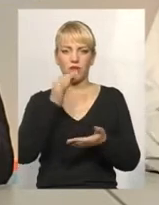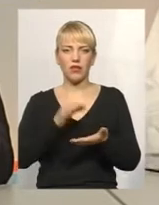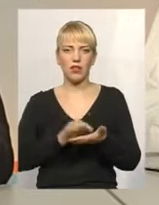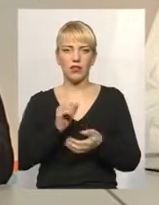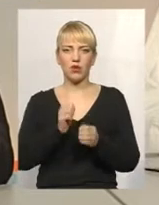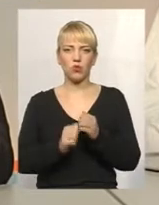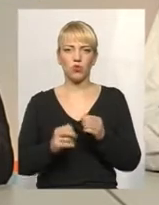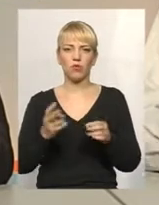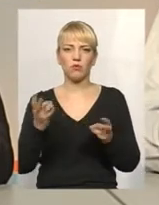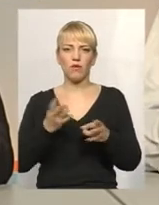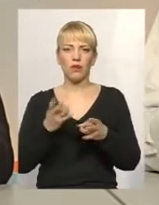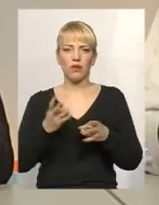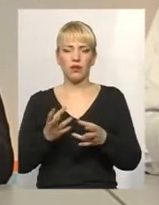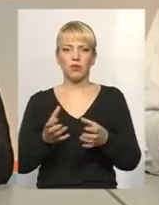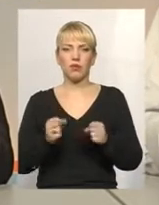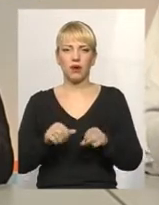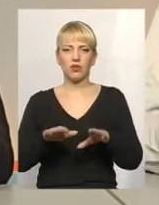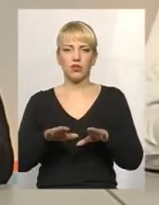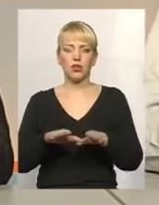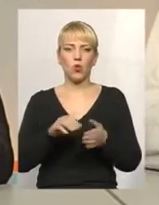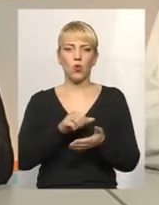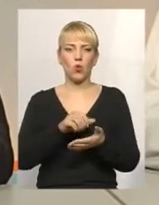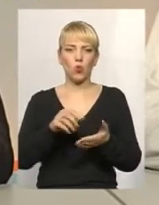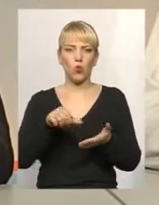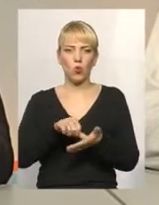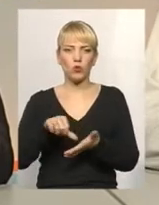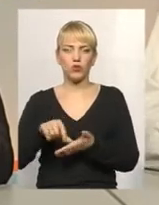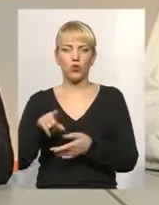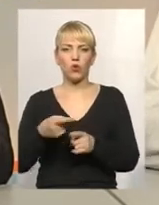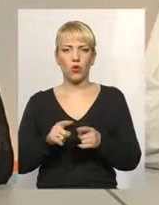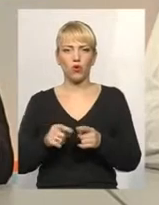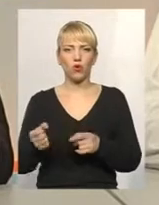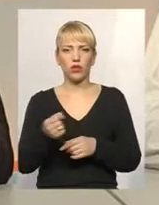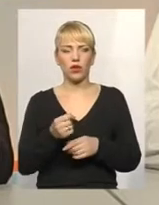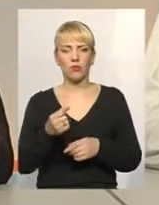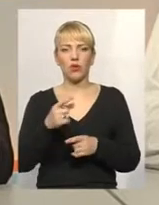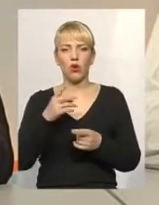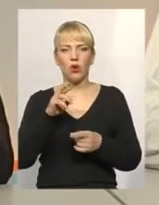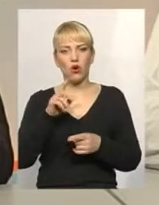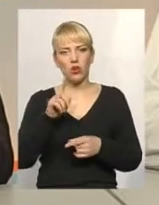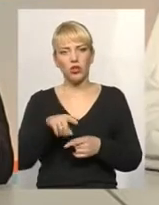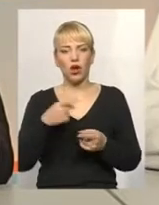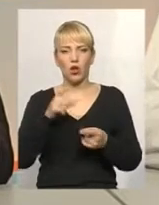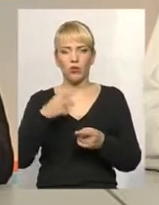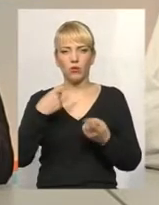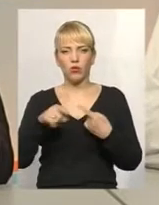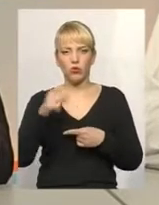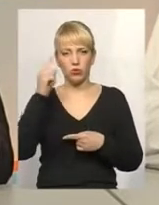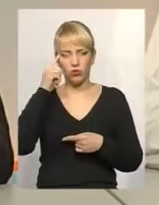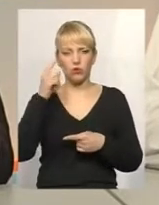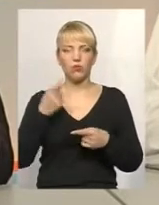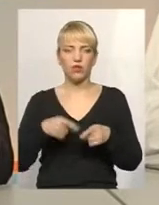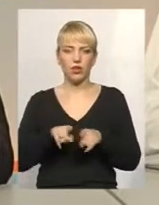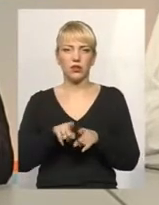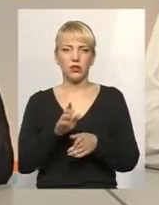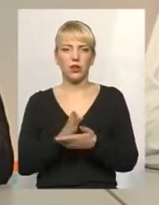повинен приймати участь у його утриманні. Хоча і люди зовсім по-іншому думають. Ну, так вона